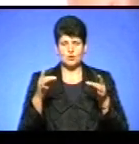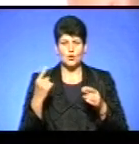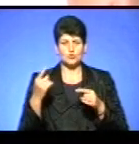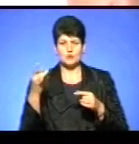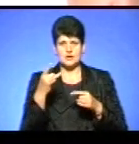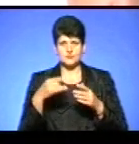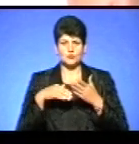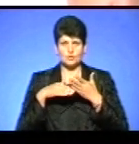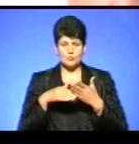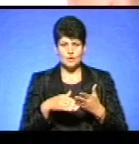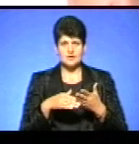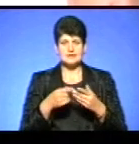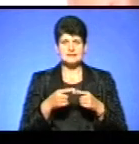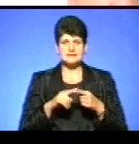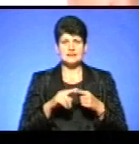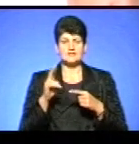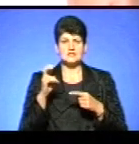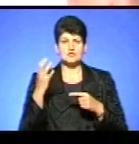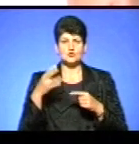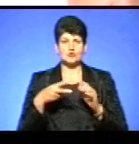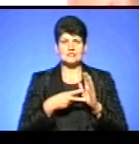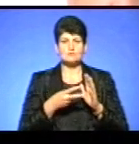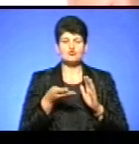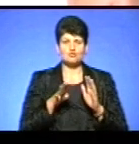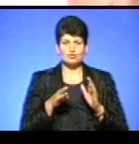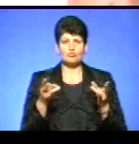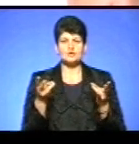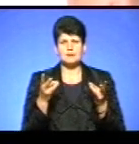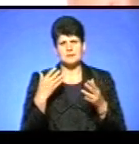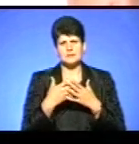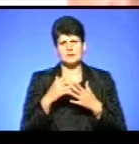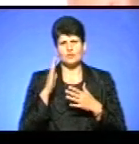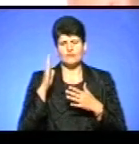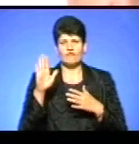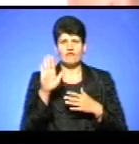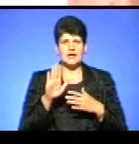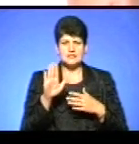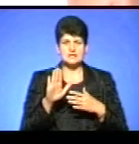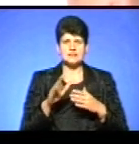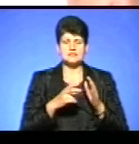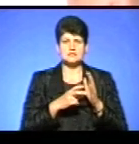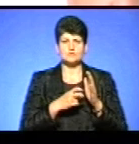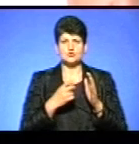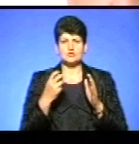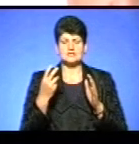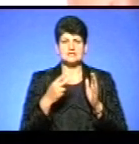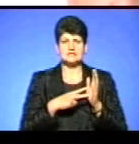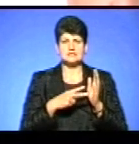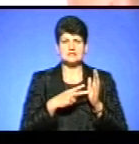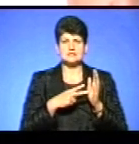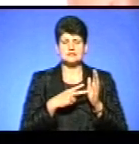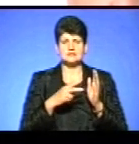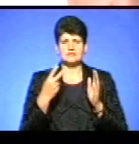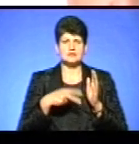допомоги пакунок малюка. 247 штук. Потреба прогнозована у вересні. Складає 772 таких пакунки, які ми